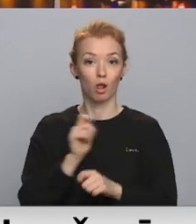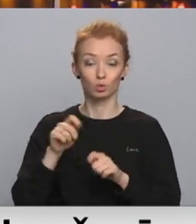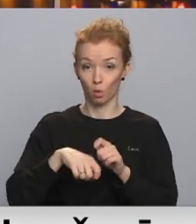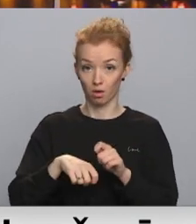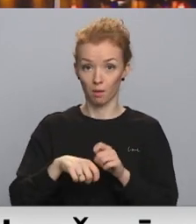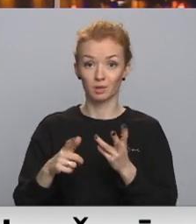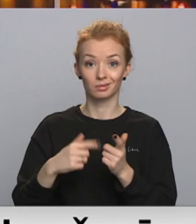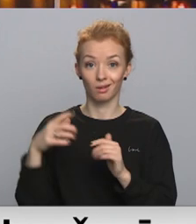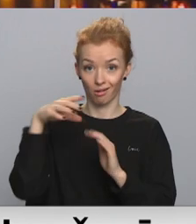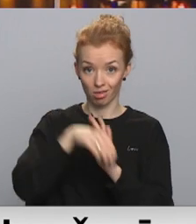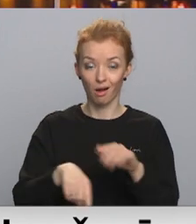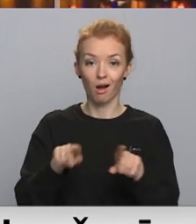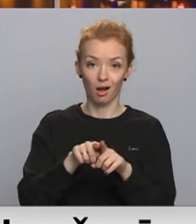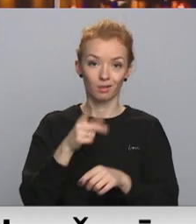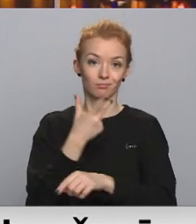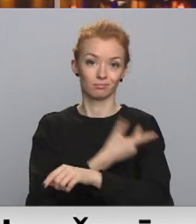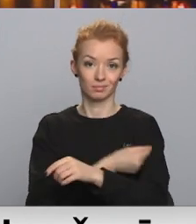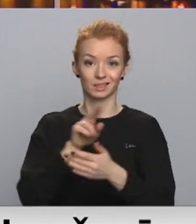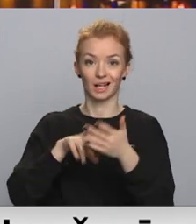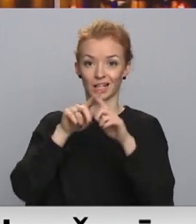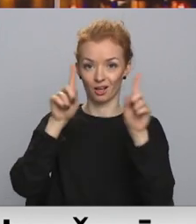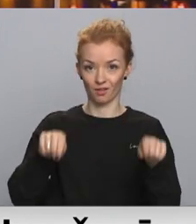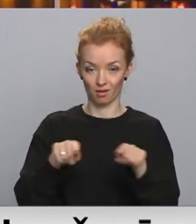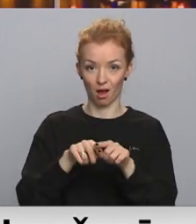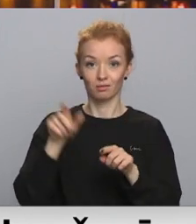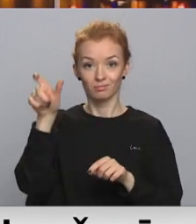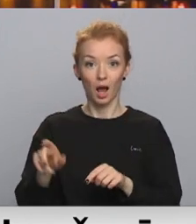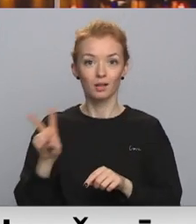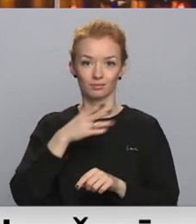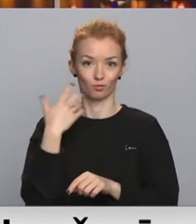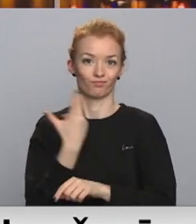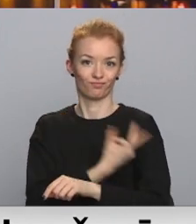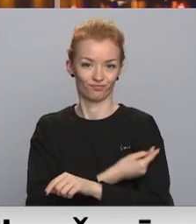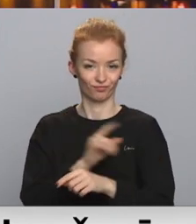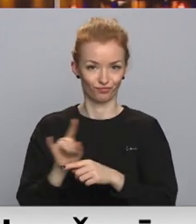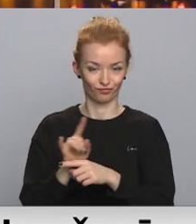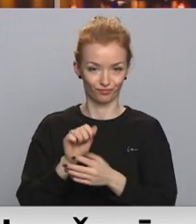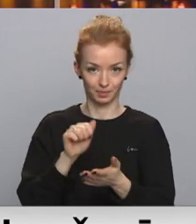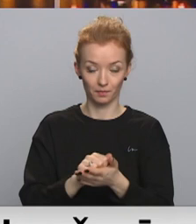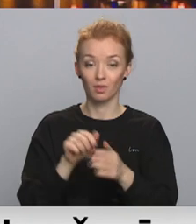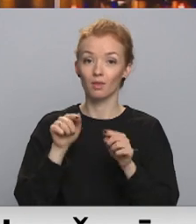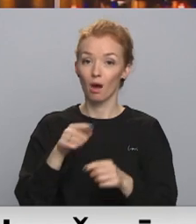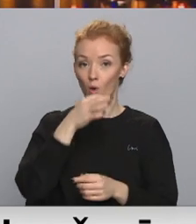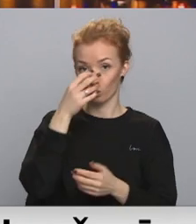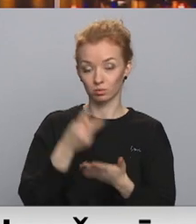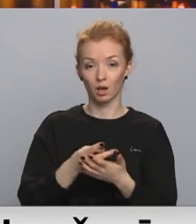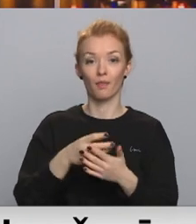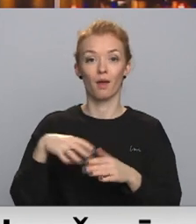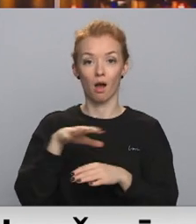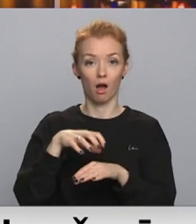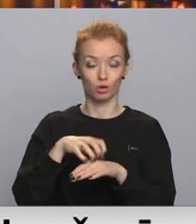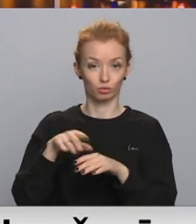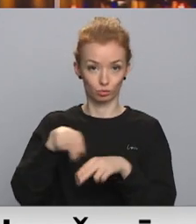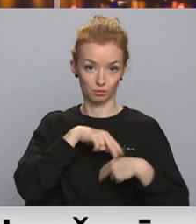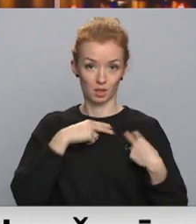taiskaitās certifikātu izsniegšana nevakcinētām personām. Tā uzsver Latvijas Ārstu biedrība, kuras redzis lokā vēl neviens gadījums